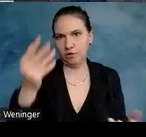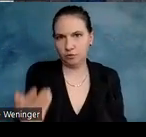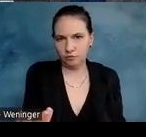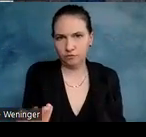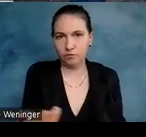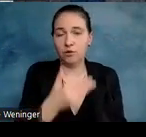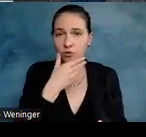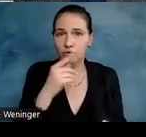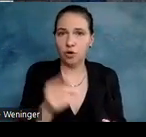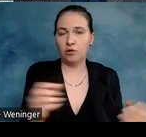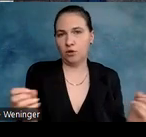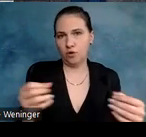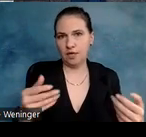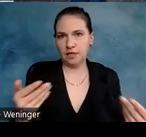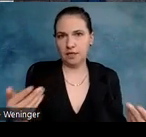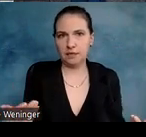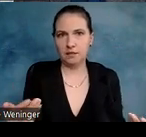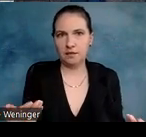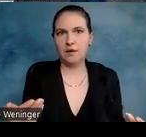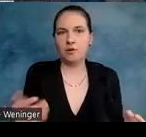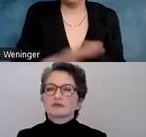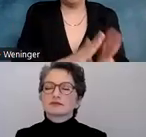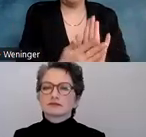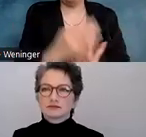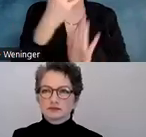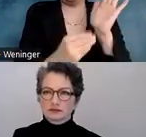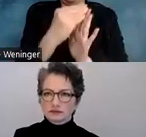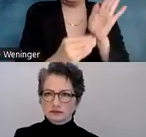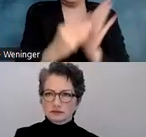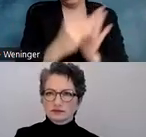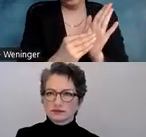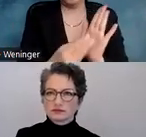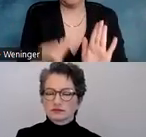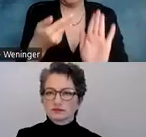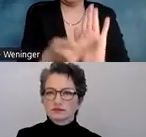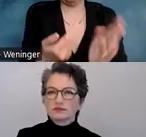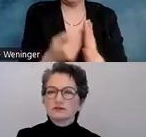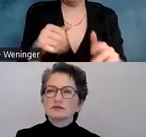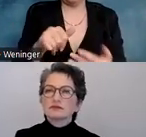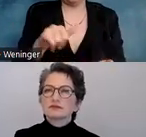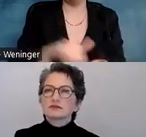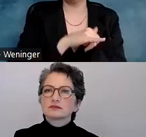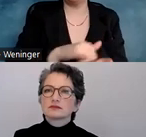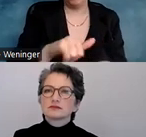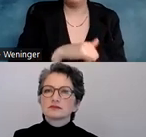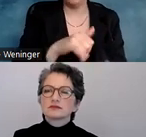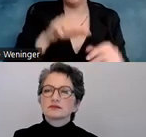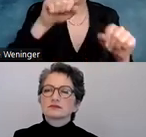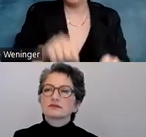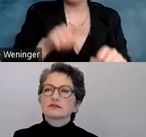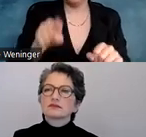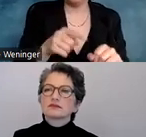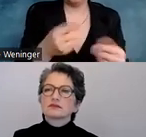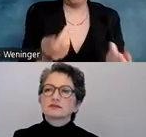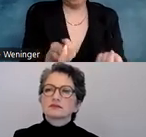Schön ist, wenn man die Untertitel auch als Transkript noch anbietet, so wie zum Beispiel bei YouTube, wo man dann auch darüber navigieren kann.